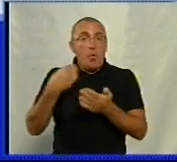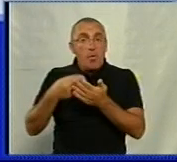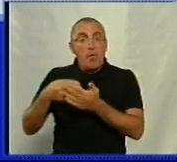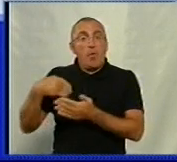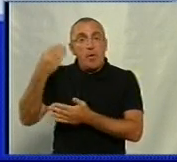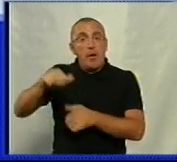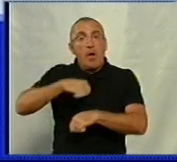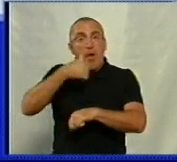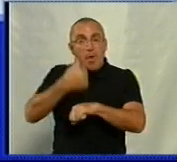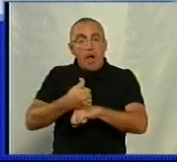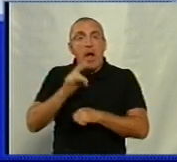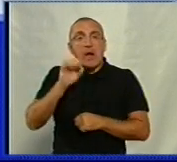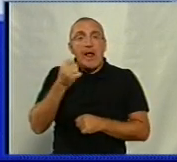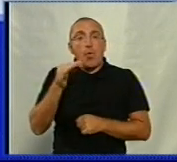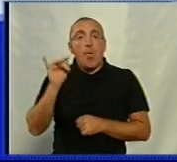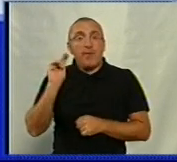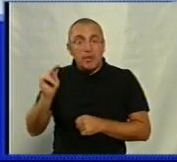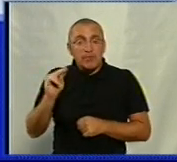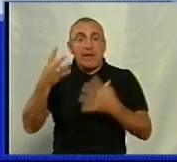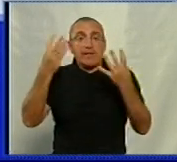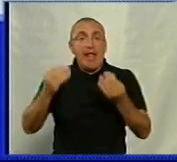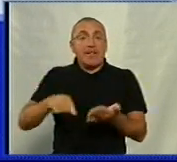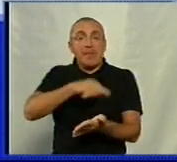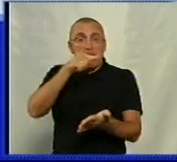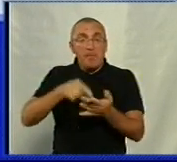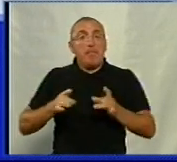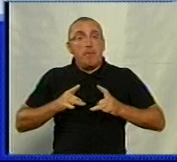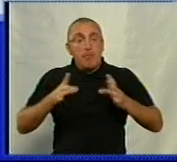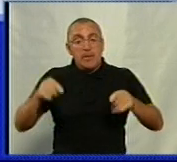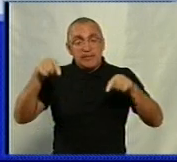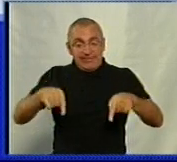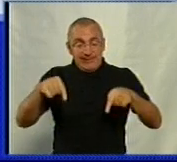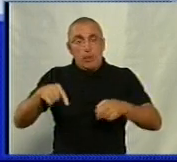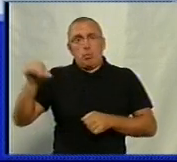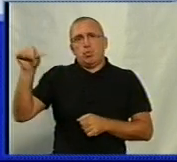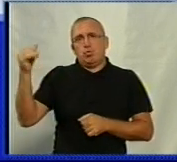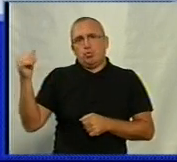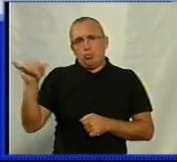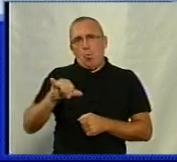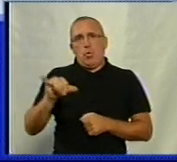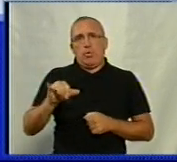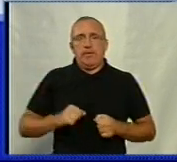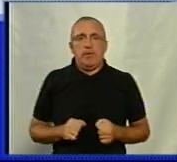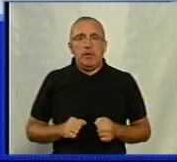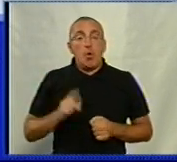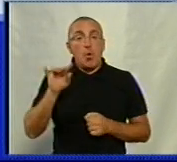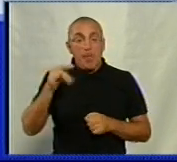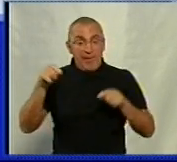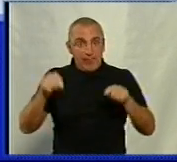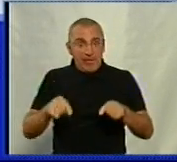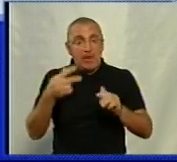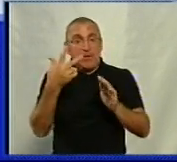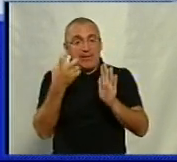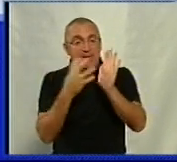дав міський голова Андрій Райкович. День міста в Кропивницькому визначатимуть цієї суботи. У Кропивницькому